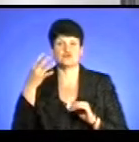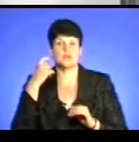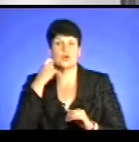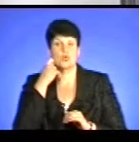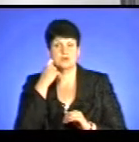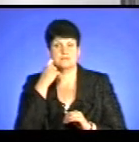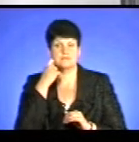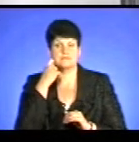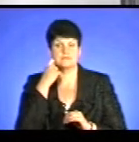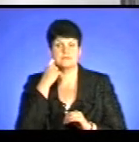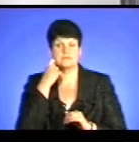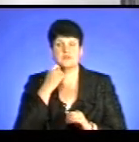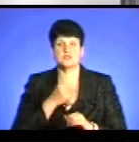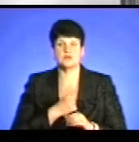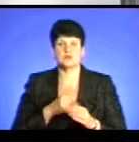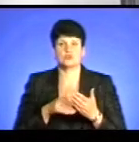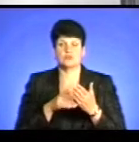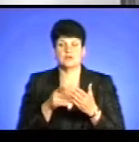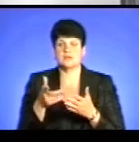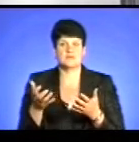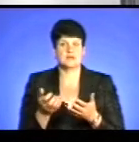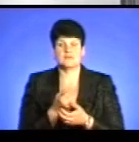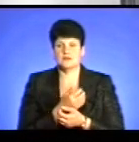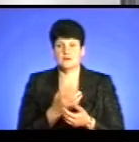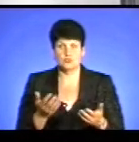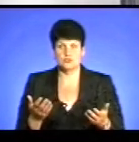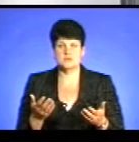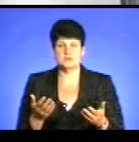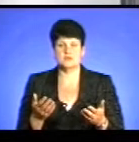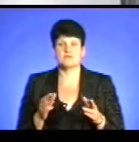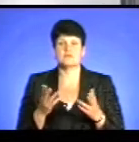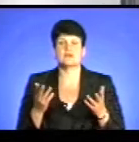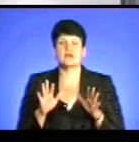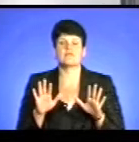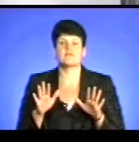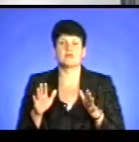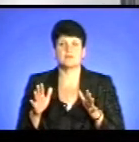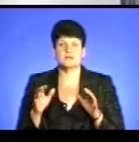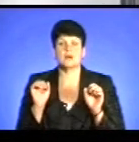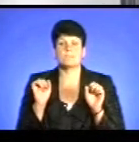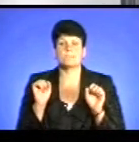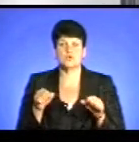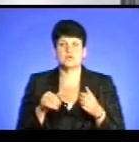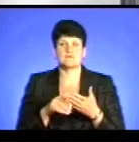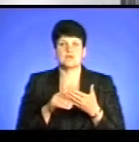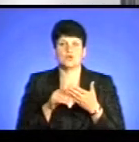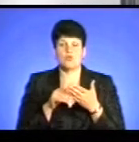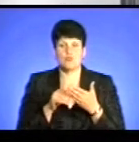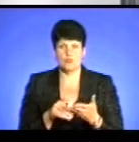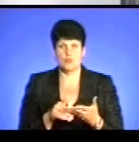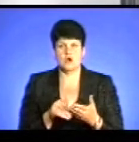На жаль, допомогти їм не вдалося. Розкажіть, будь ласка, у яких випадках можлива допомога